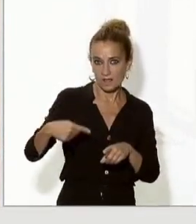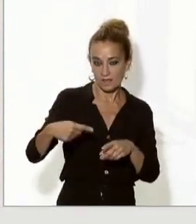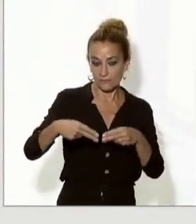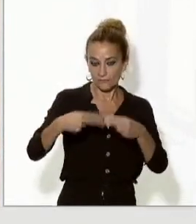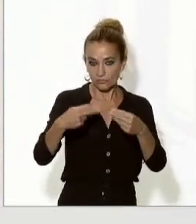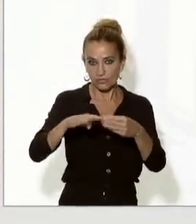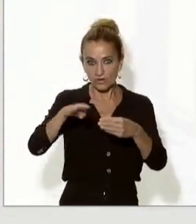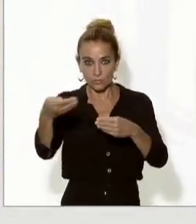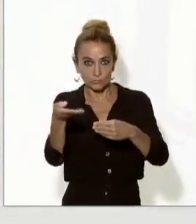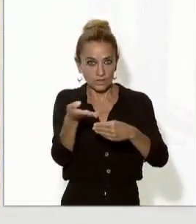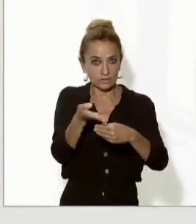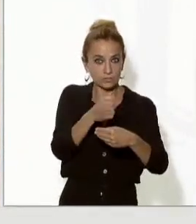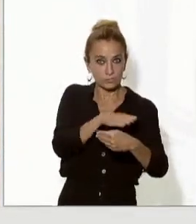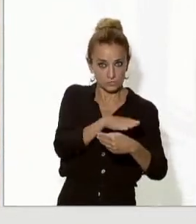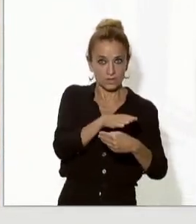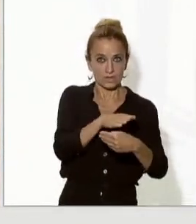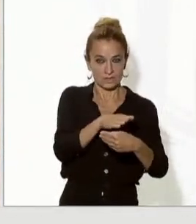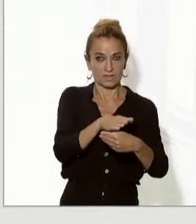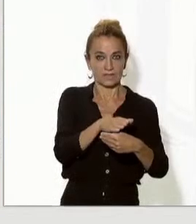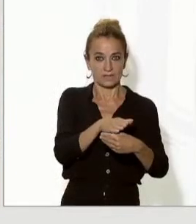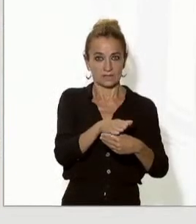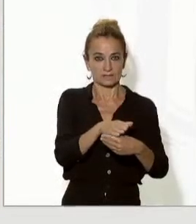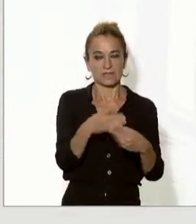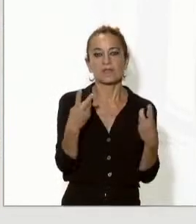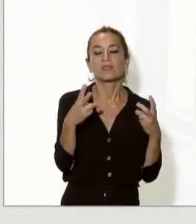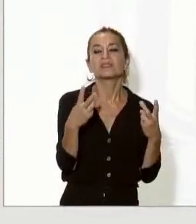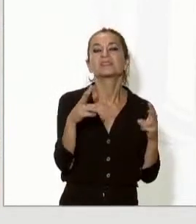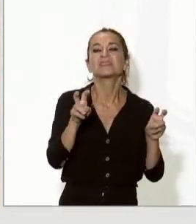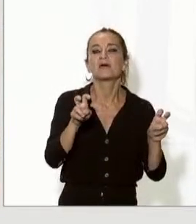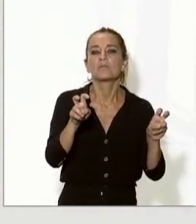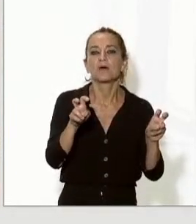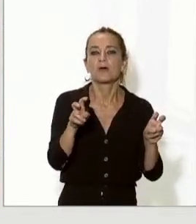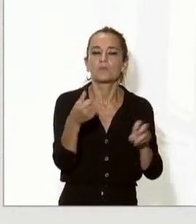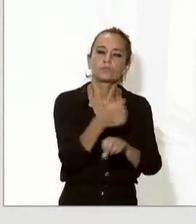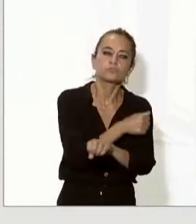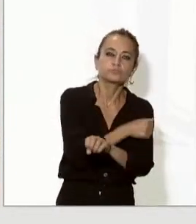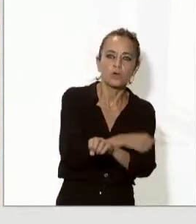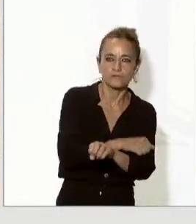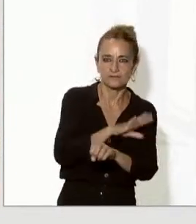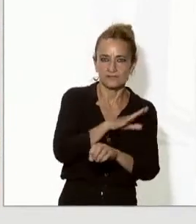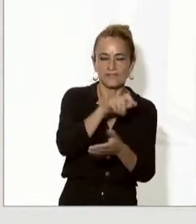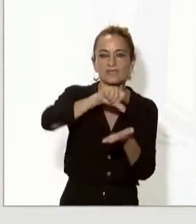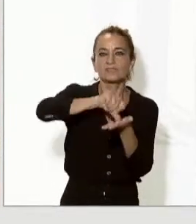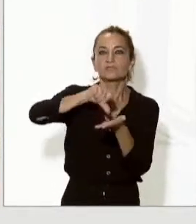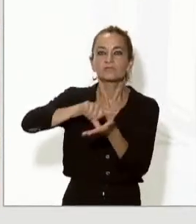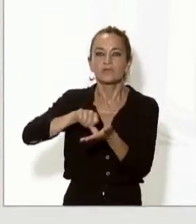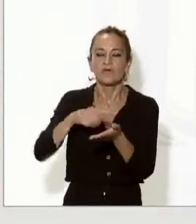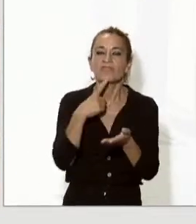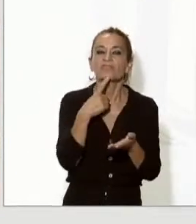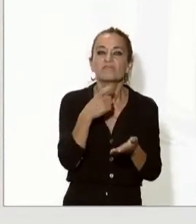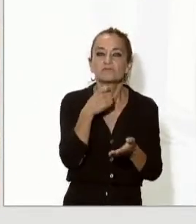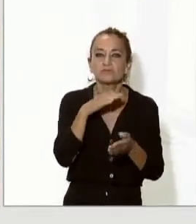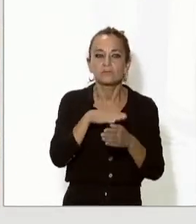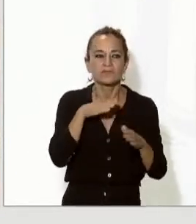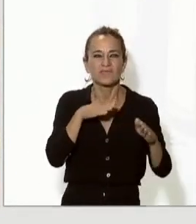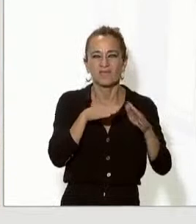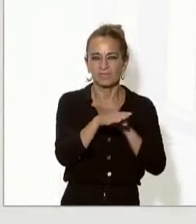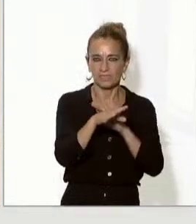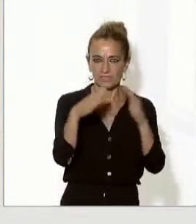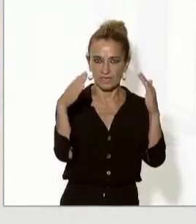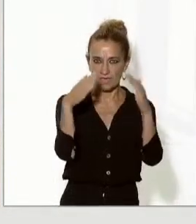frontera, la pèrdua del poder adquisitiu dels nostres ciutadans, les dificultats per accedir a un habitatge de lloguer